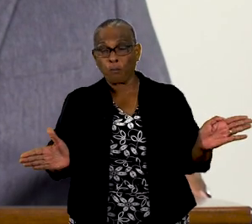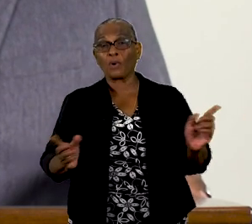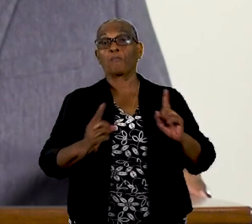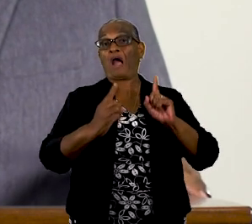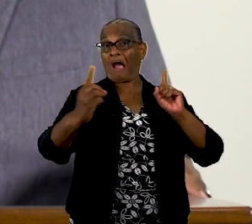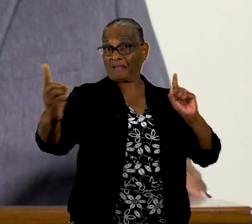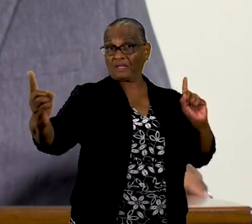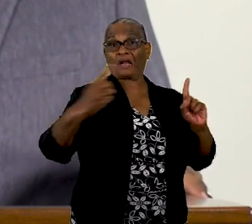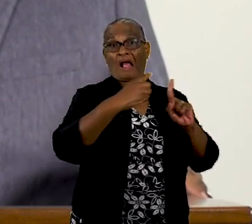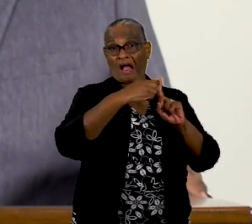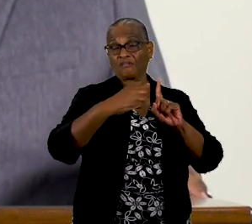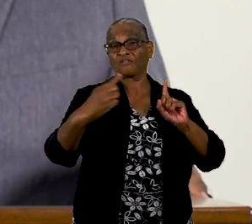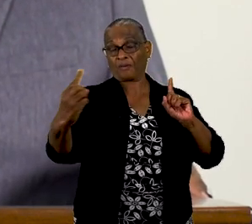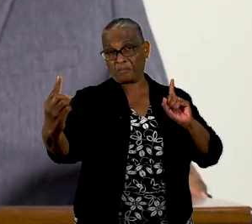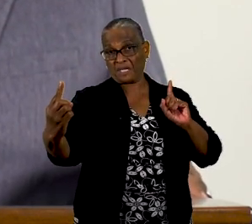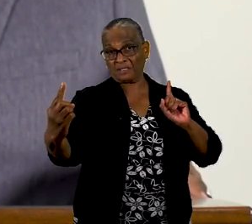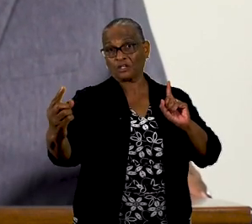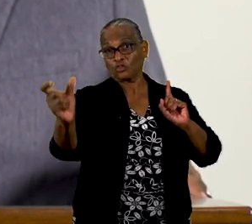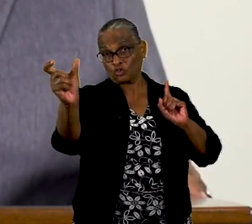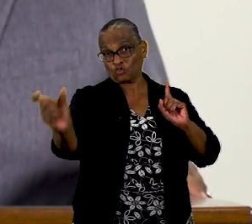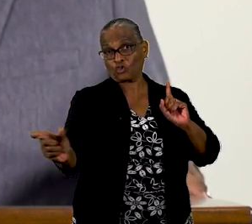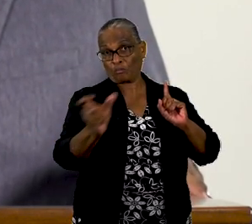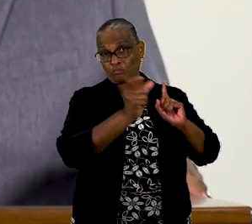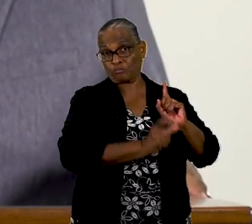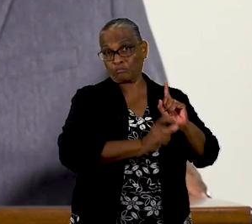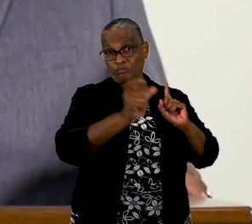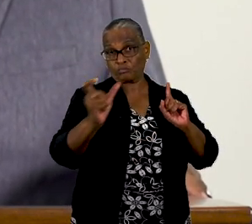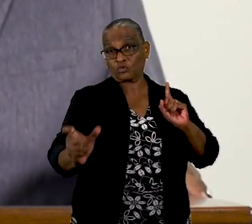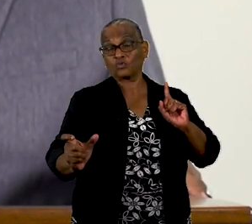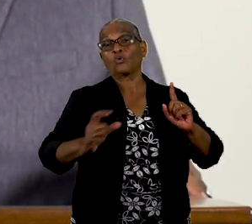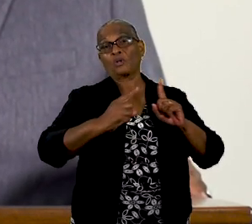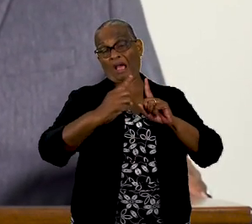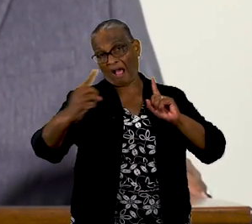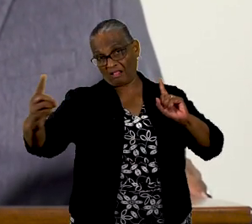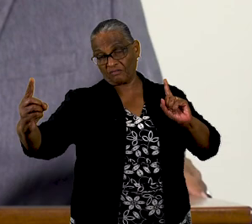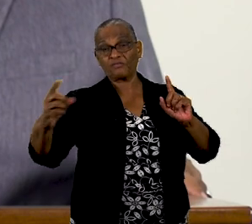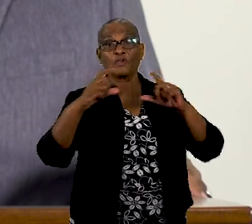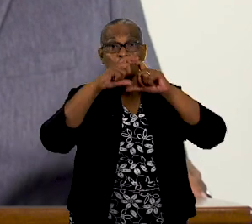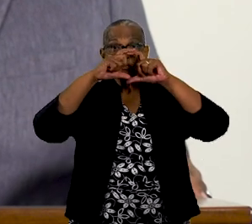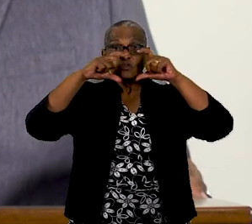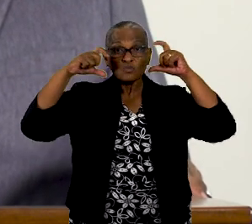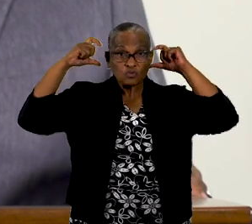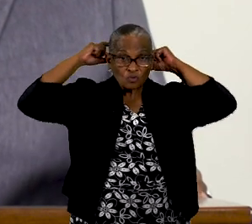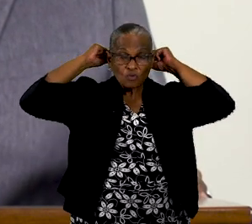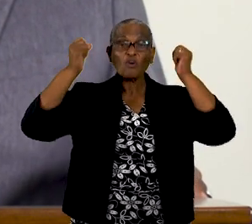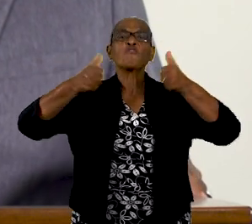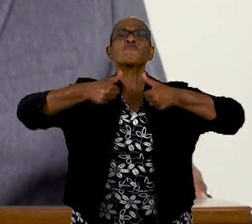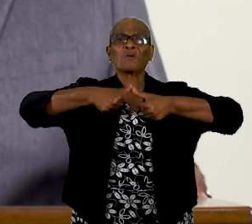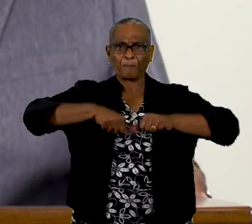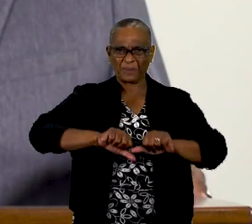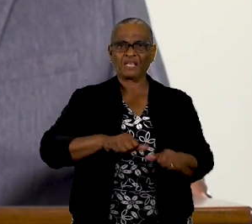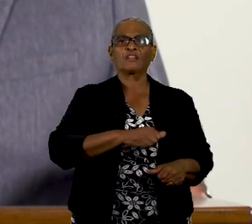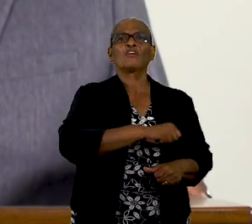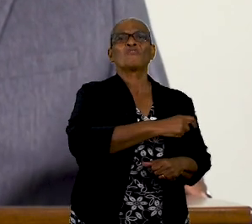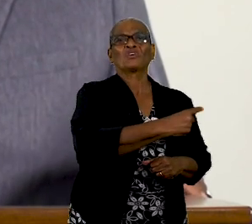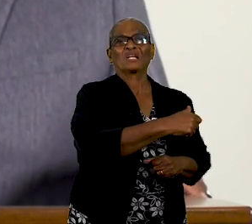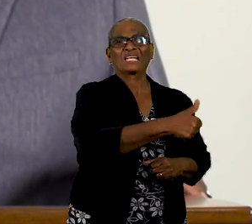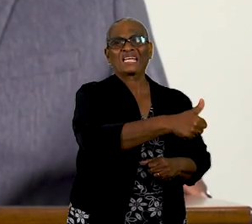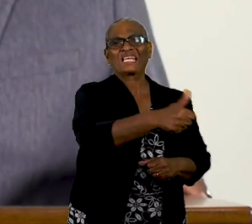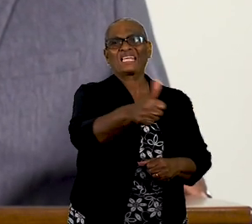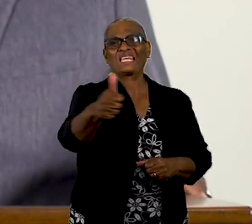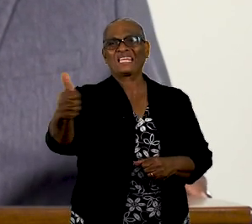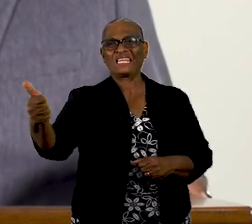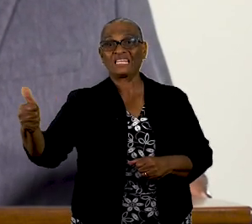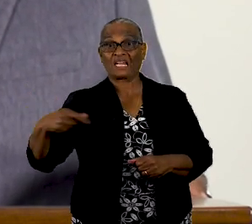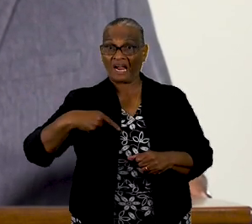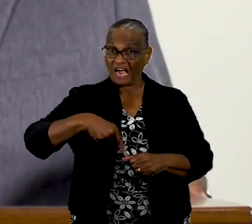anderhalve meter afstand tussen klanten en venters. Mond- en neusbedekking verplicht voor een ieder die